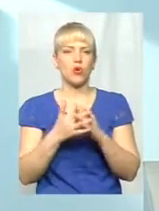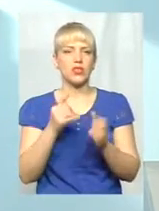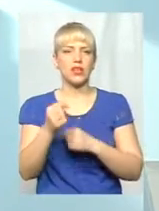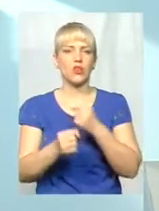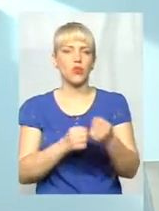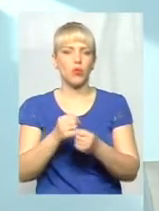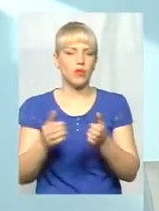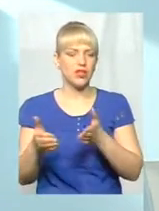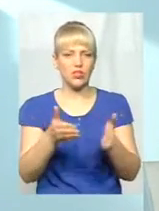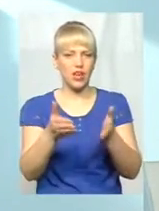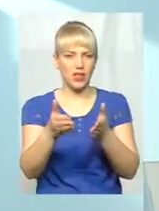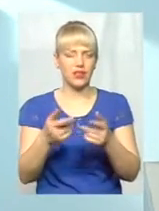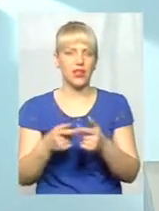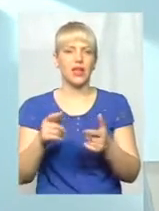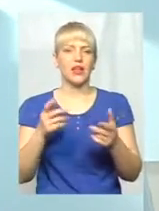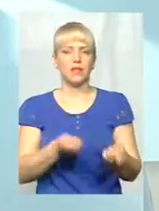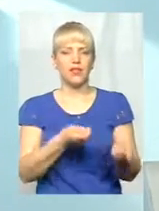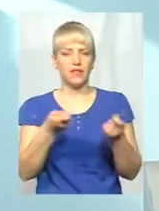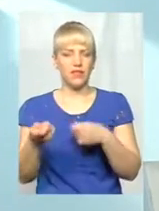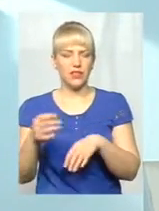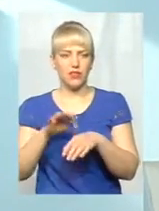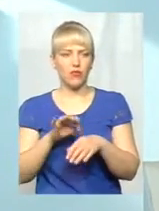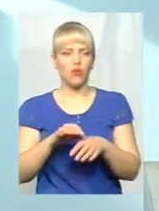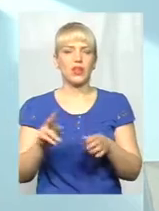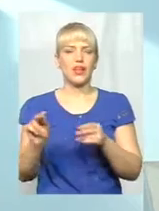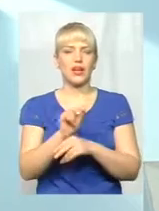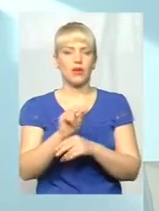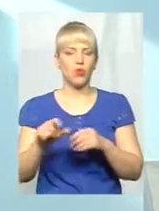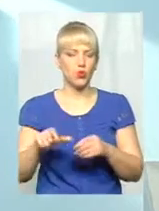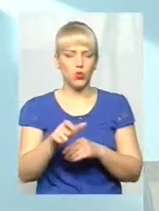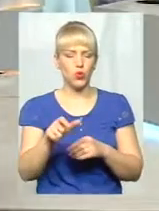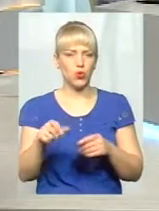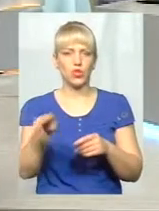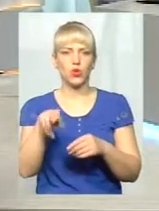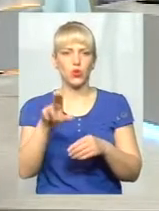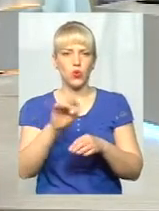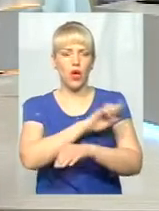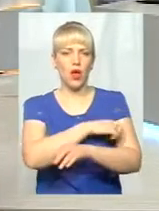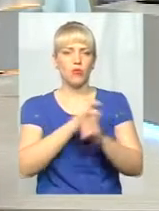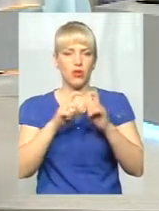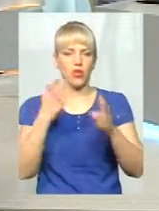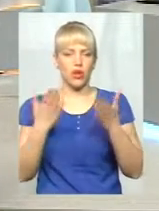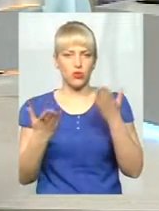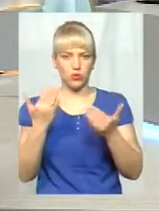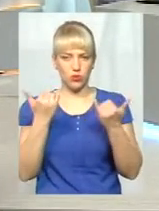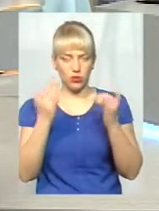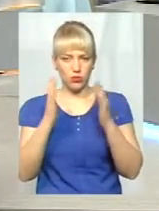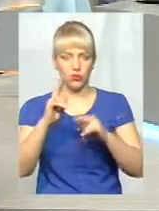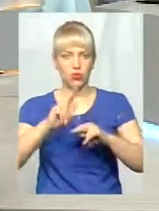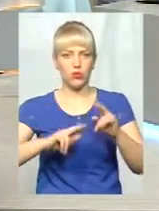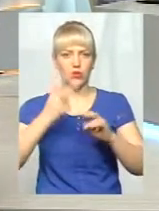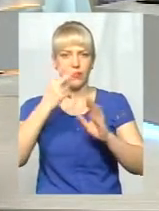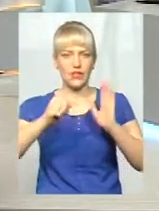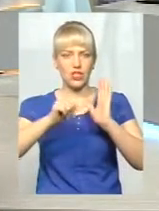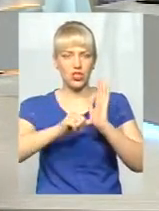числі і підвіз хворих, щоб транспорт, дороги, ремонт доріг до тих амбулаторій. Якщо ми сьогодні побудуємо 26 амбулаторій в нас в